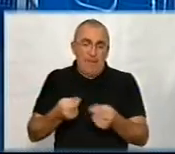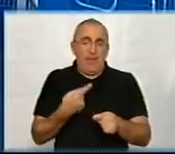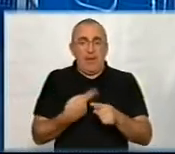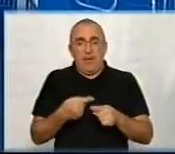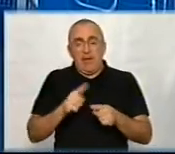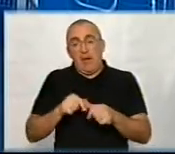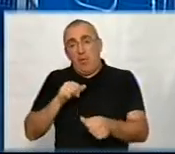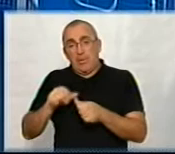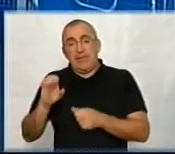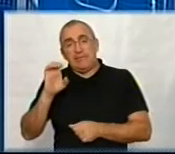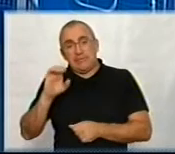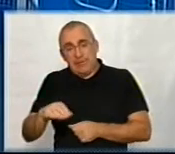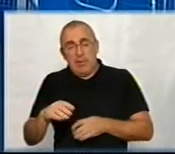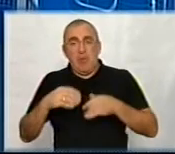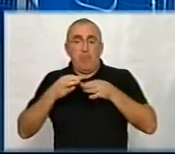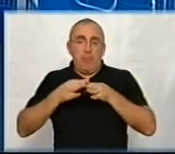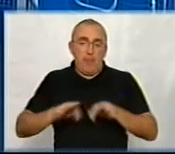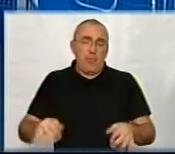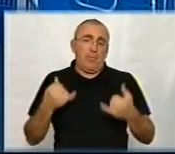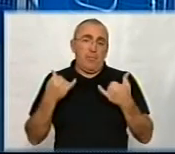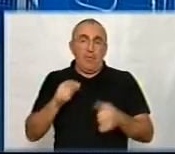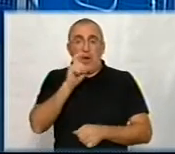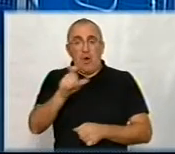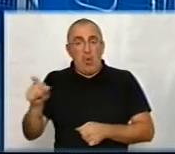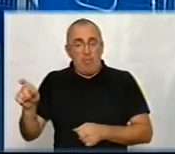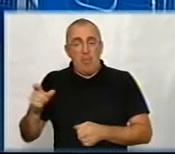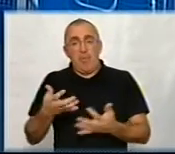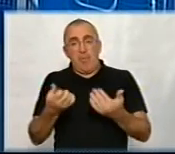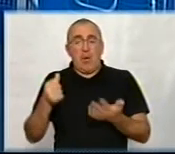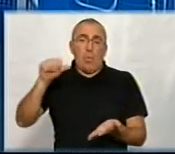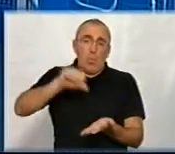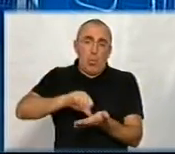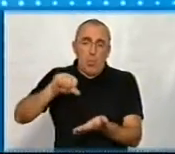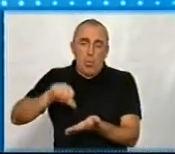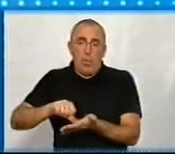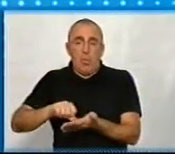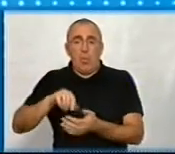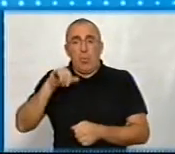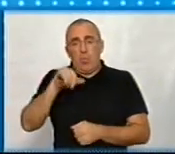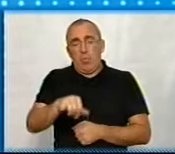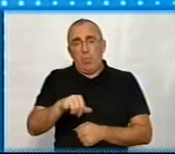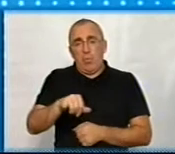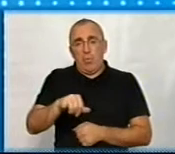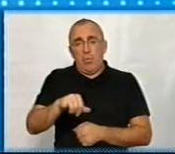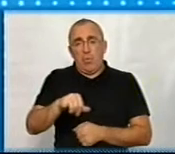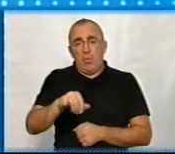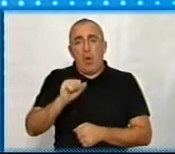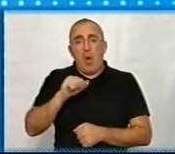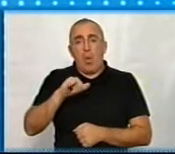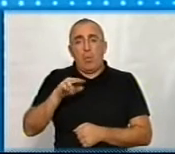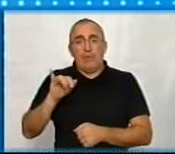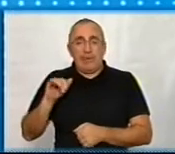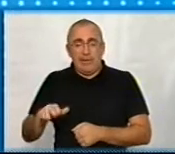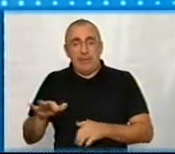Окрема стаття, яка дозволяє тепер громадянам приймати участь в аудиті